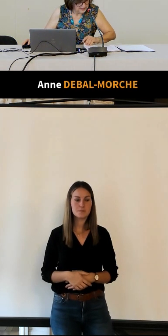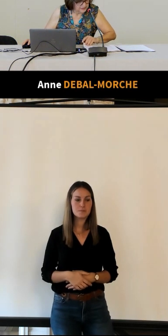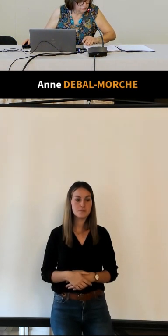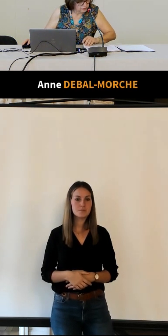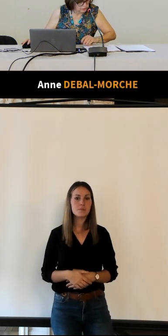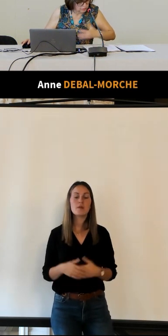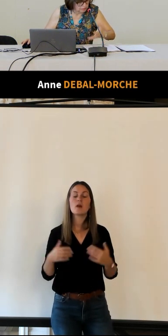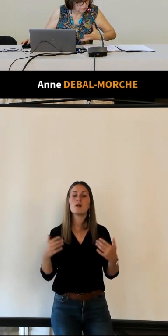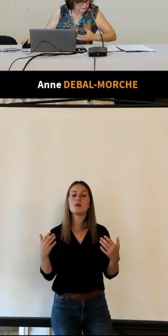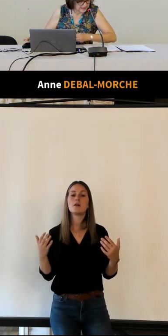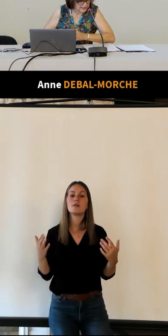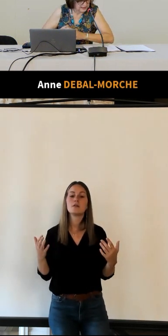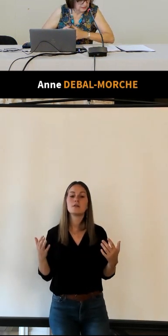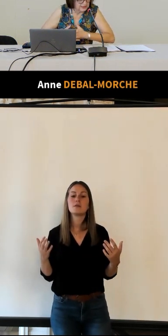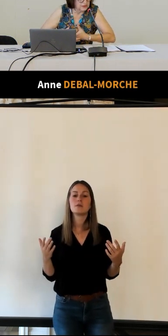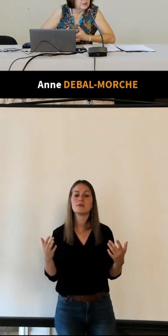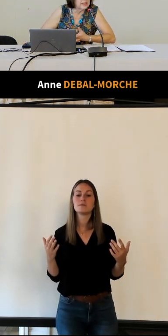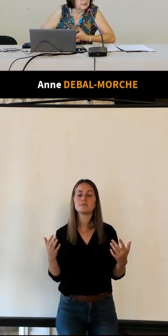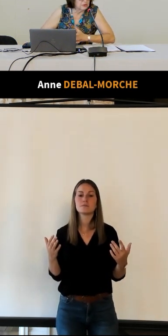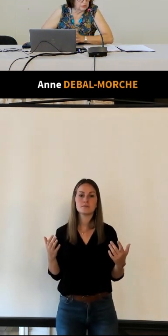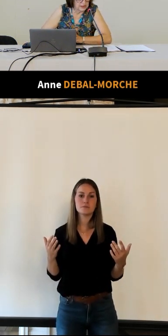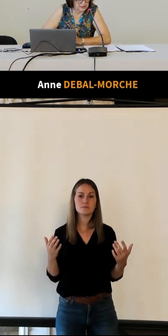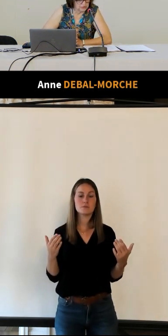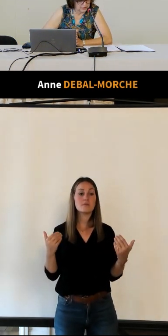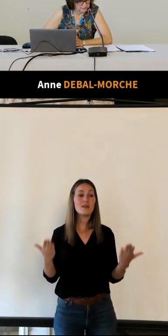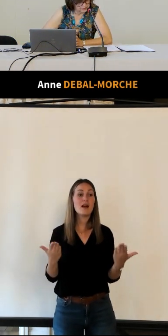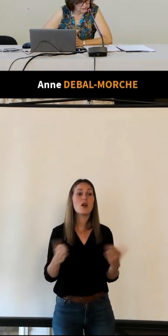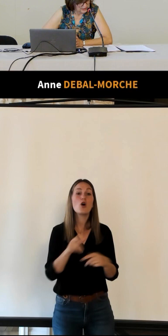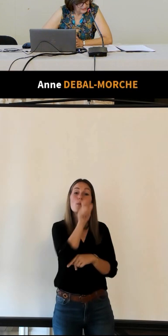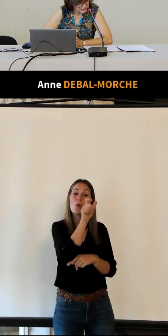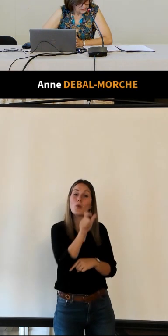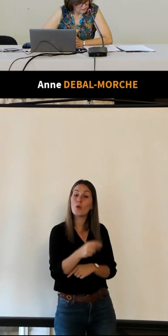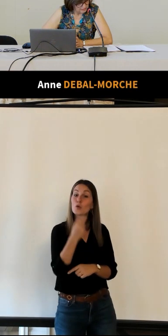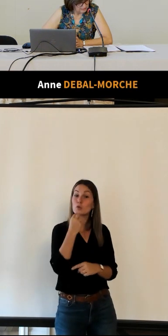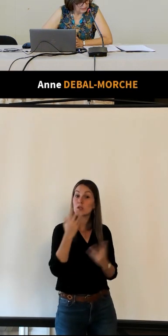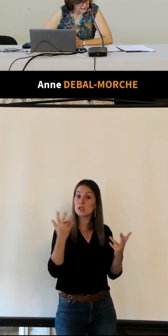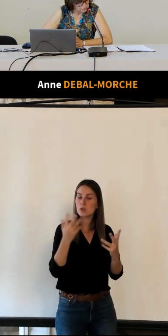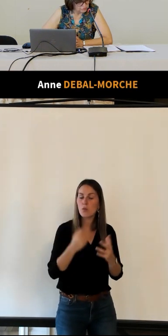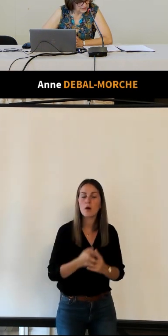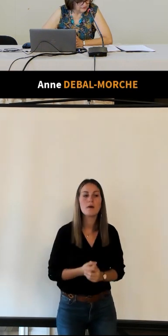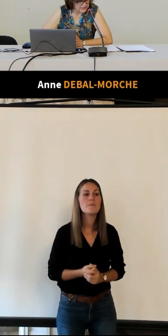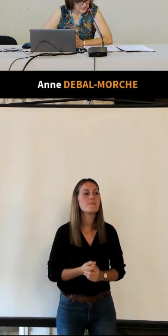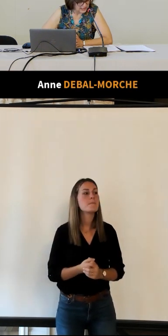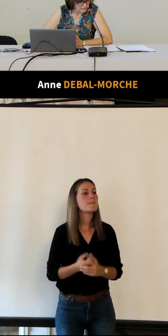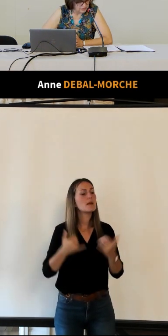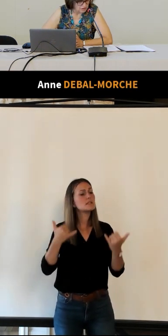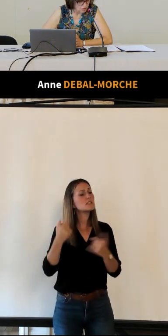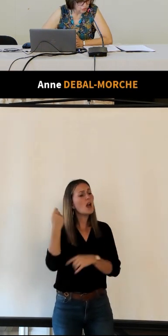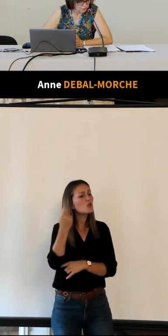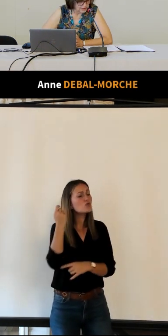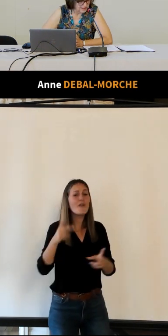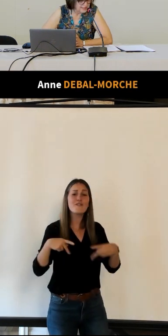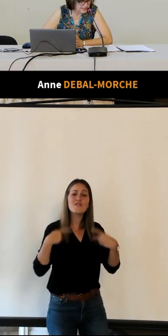et donc pareil alors quels sont les éléments de langage de l'époque à Tours la vie est calme